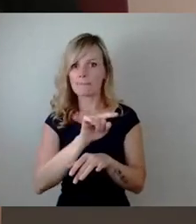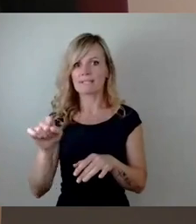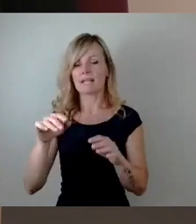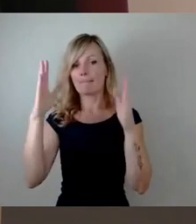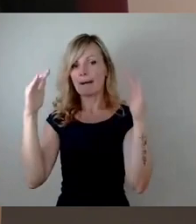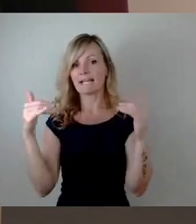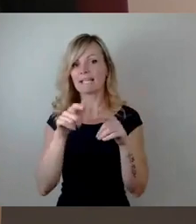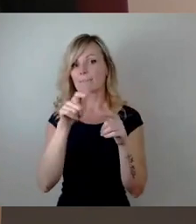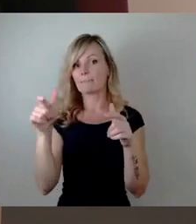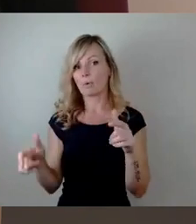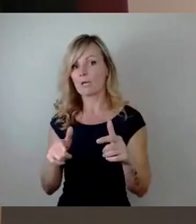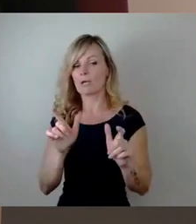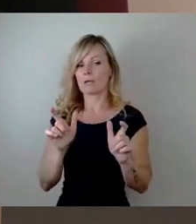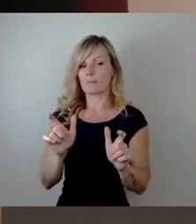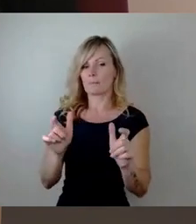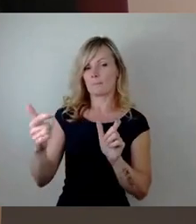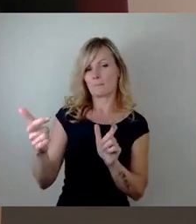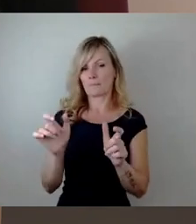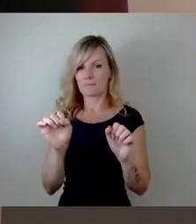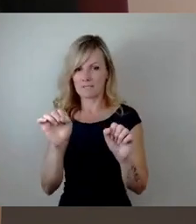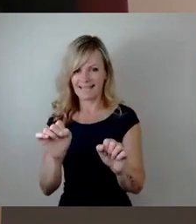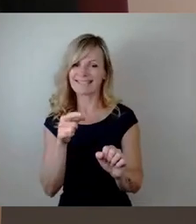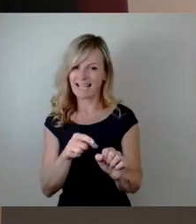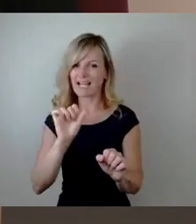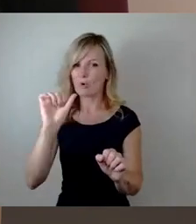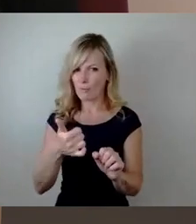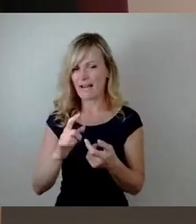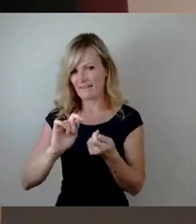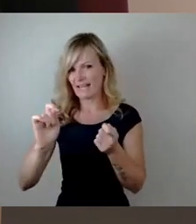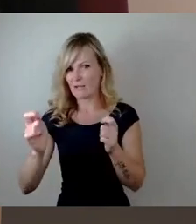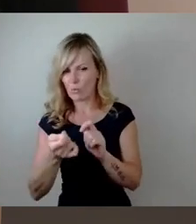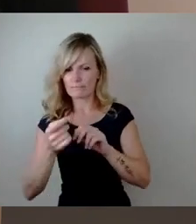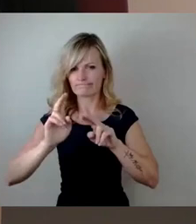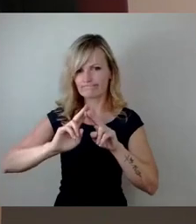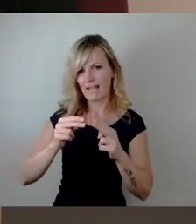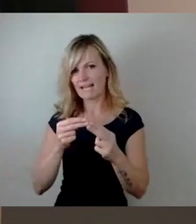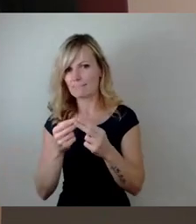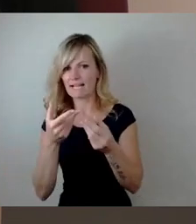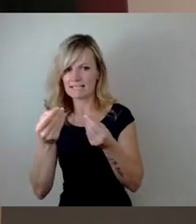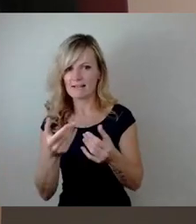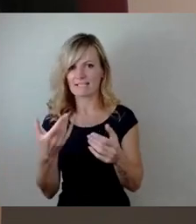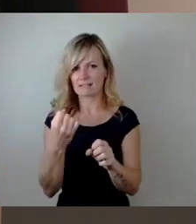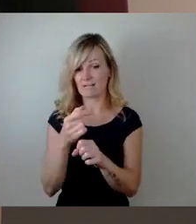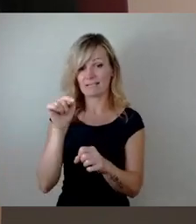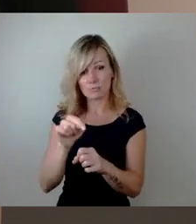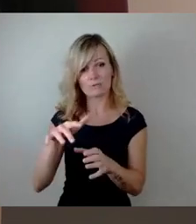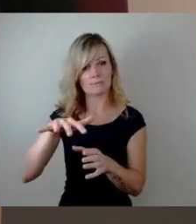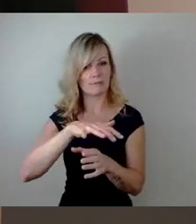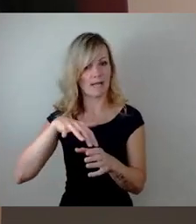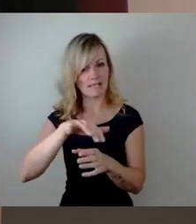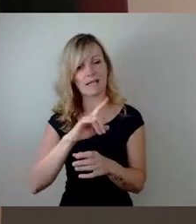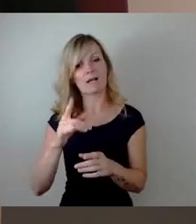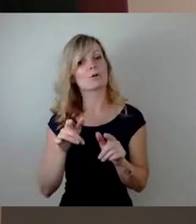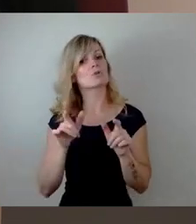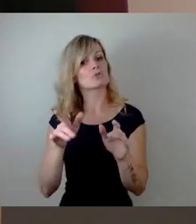Veränderungen erfordern. Das wird ja jetzt nochmal untersucht und nachmodelliert und danach werden in diesen betroffenen Bereichen auch die Schutzmaßnahmen